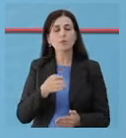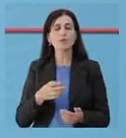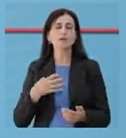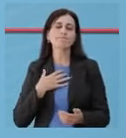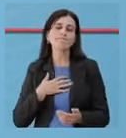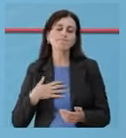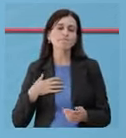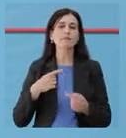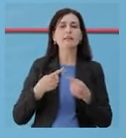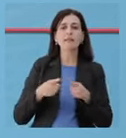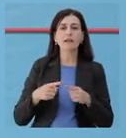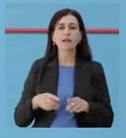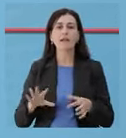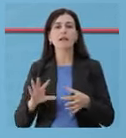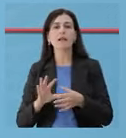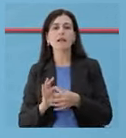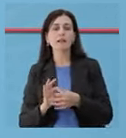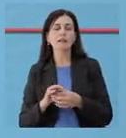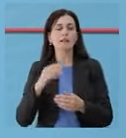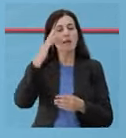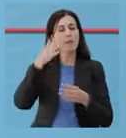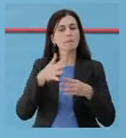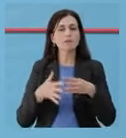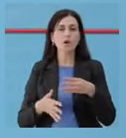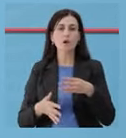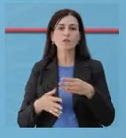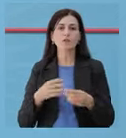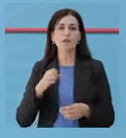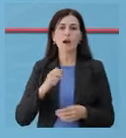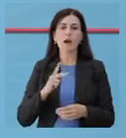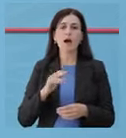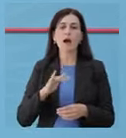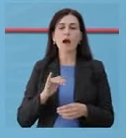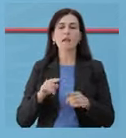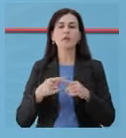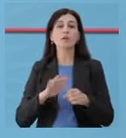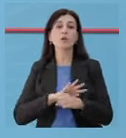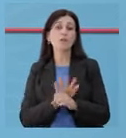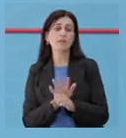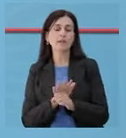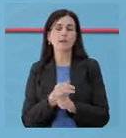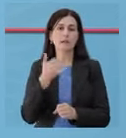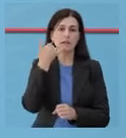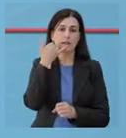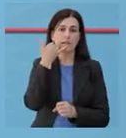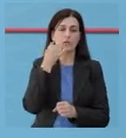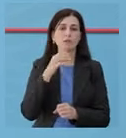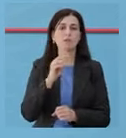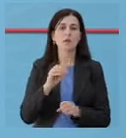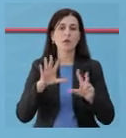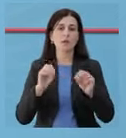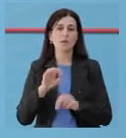shqecime të tjera, për kundrejt edhe shqecimeve psikologjike, angë tha përshqetsime nervozizmi, telefonu në nëmën e gjelëbër